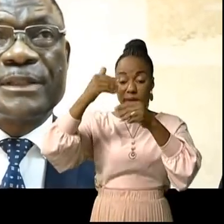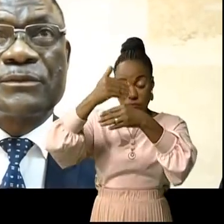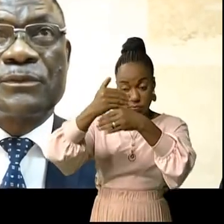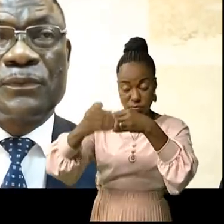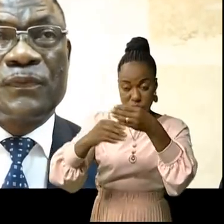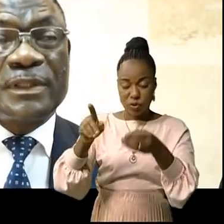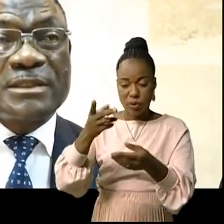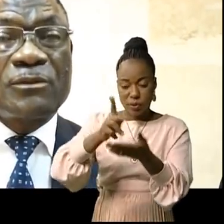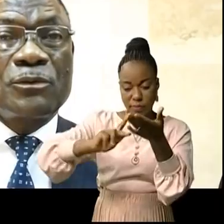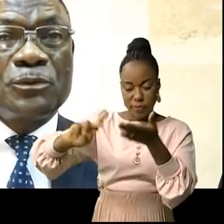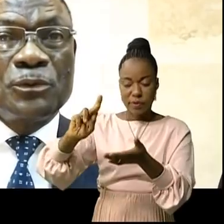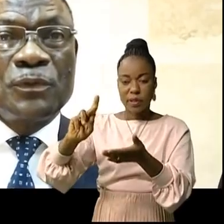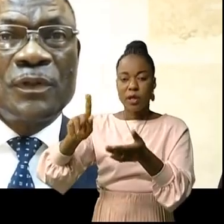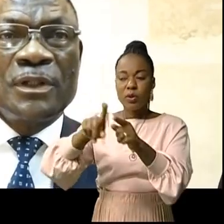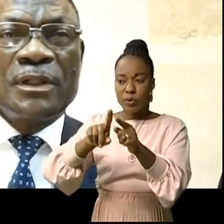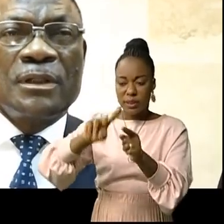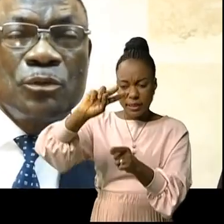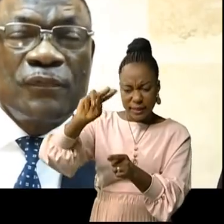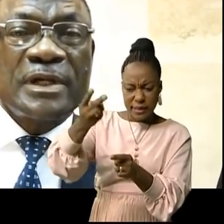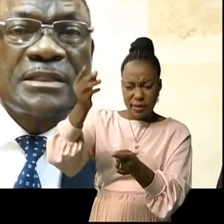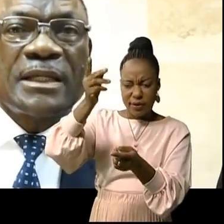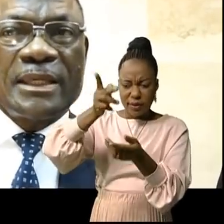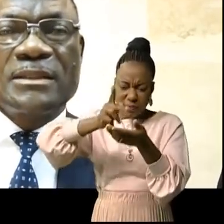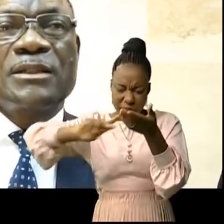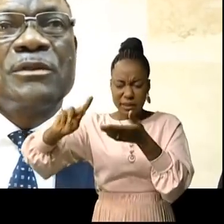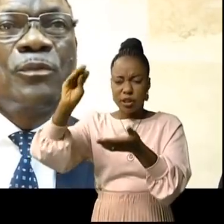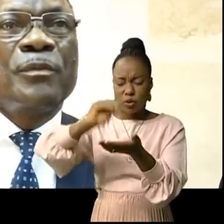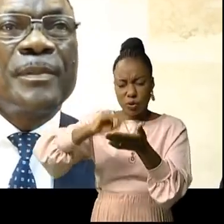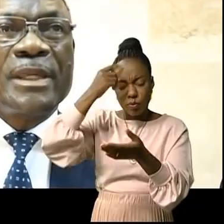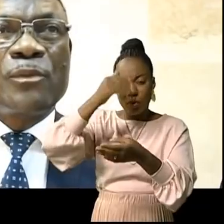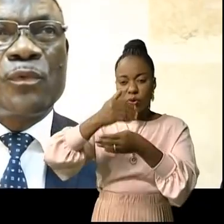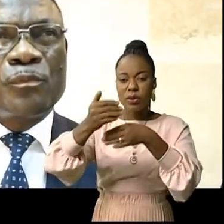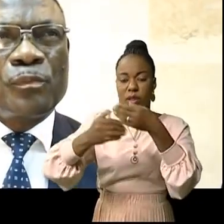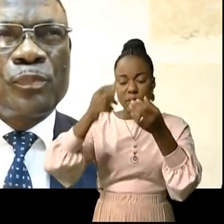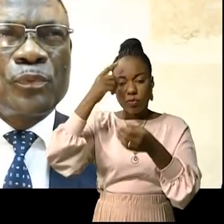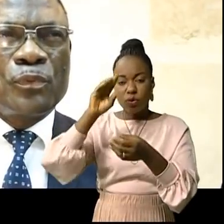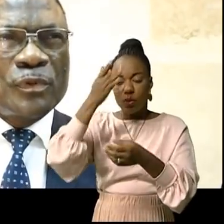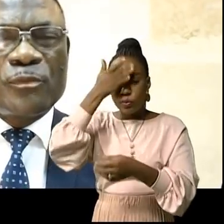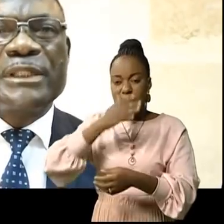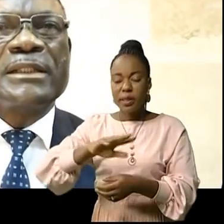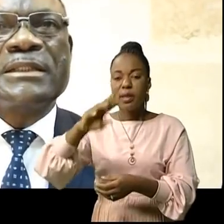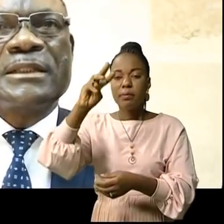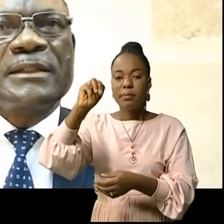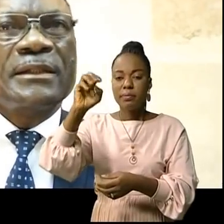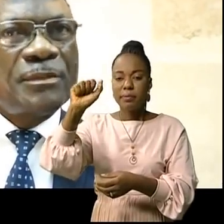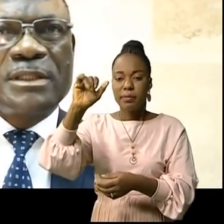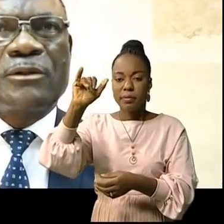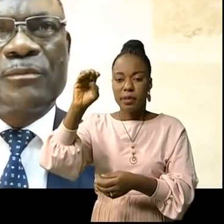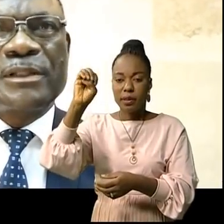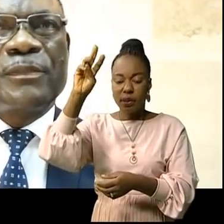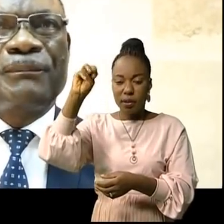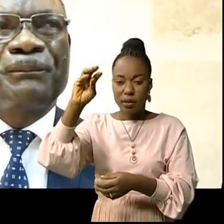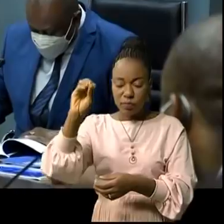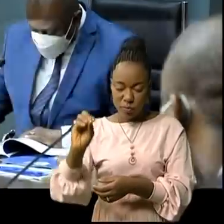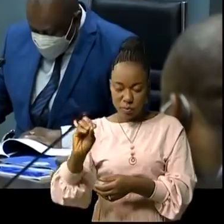parce qu'il reste encore deux phases à exécuter pour Mamaimo pour la moderniser et réhabiliter